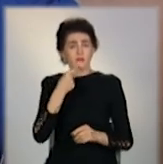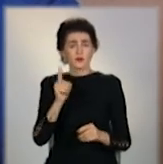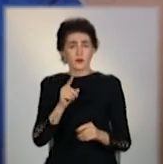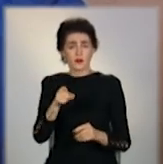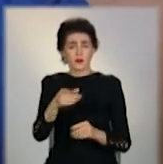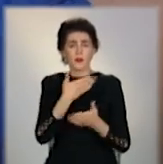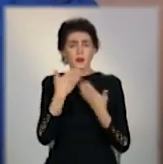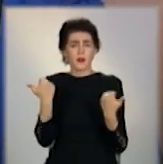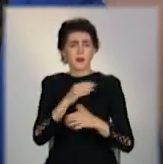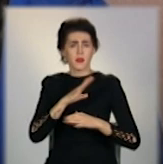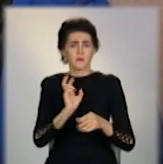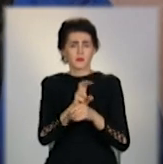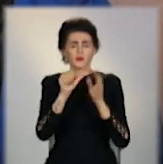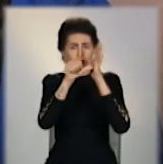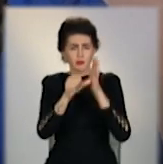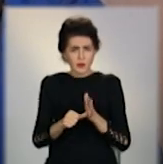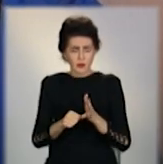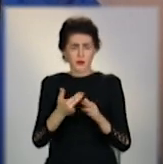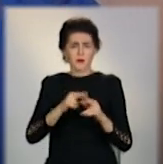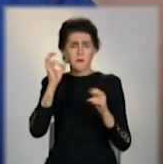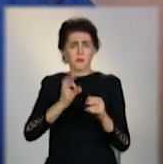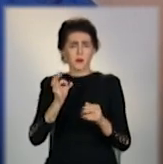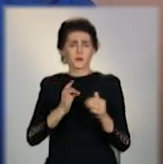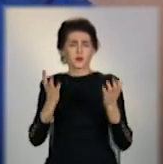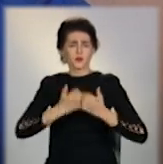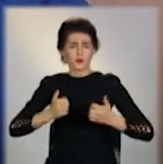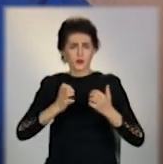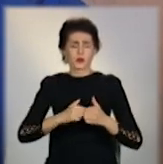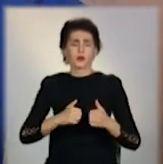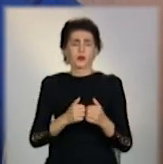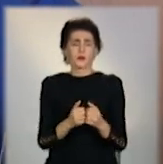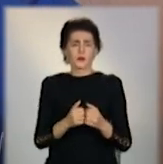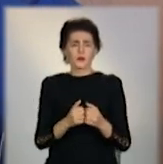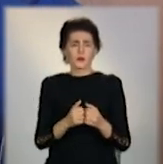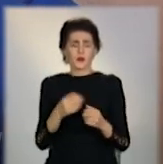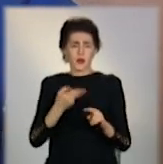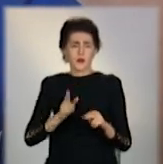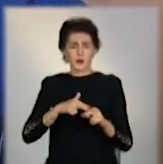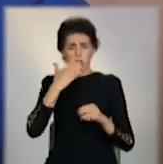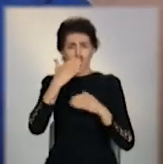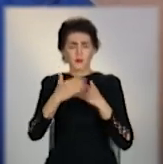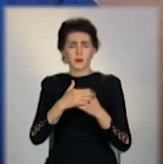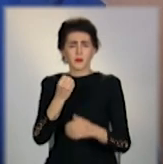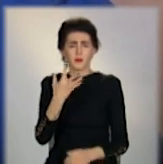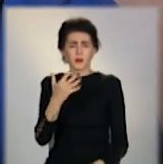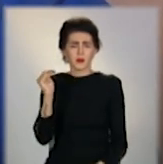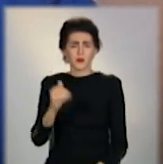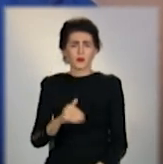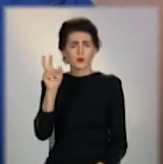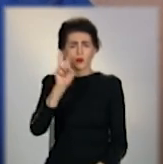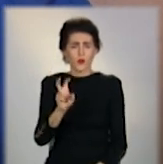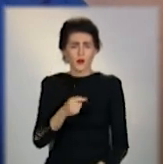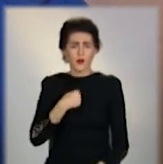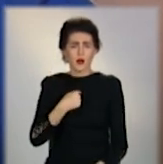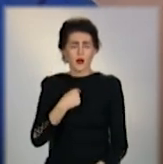не були шість місяців, як почав там вважати проценти, все, ми все. Насважав мені 15 тисяч доларів, що